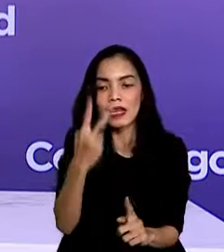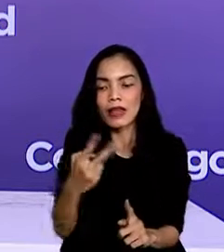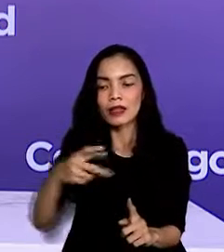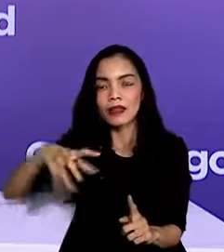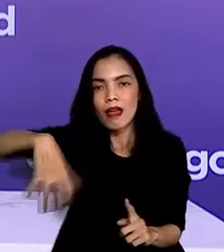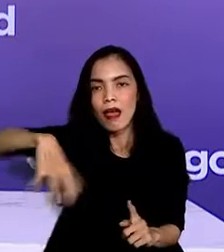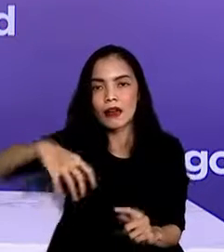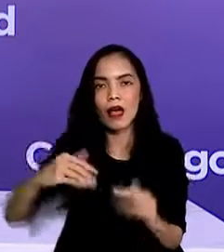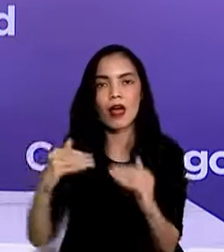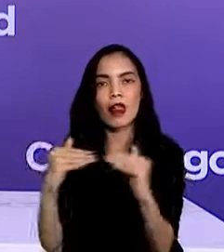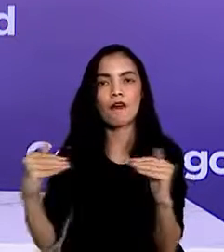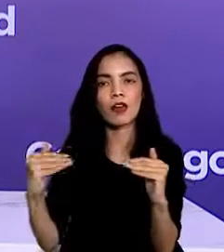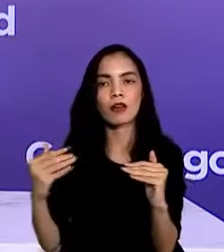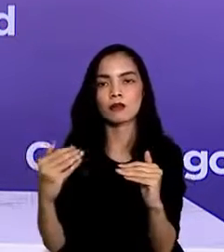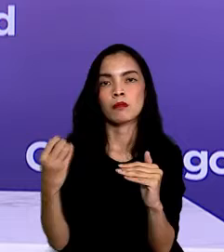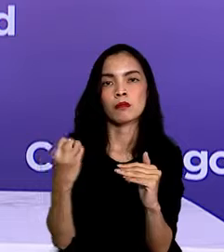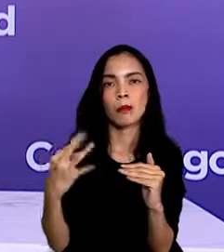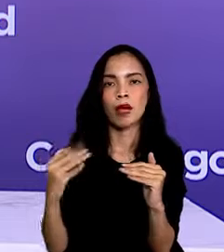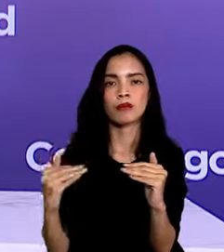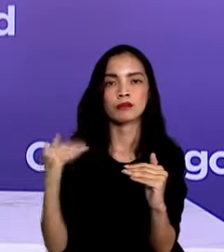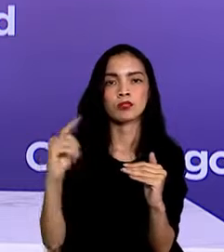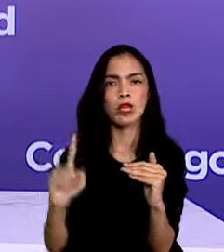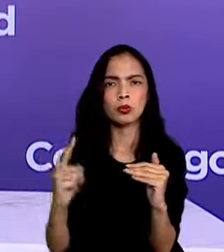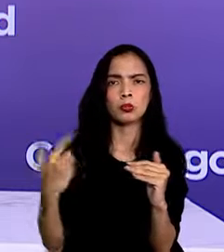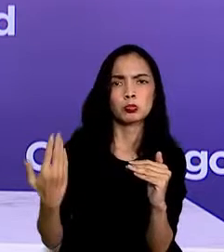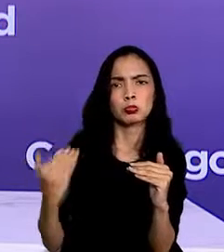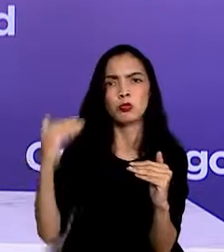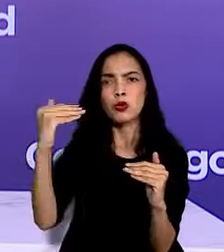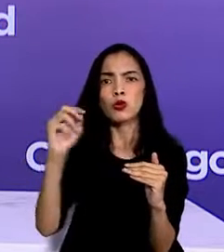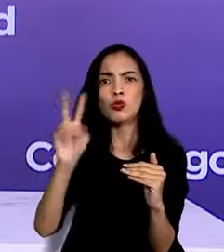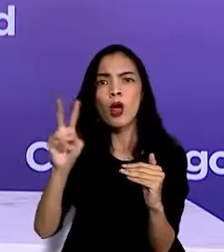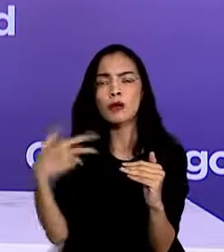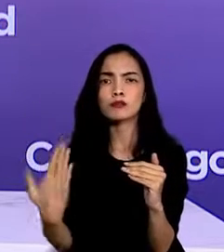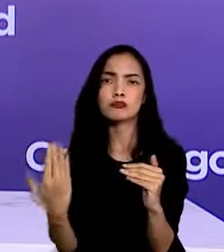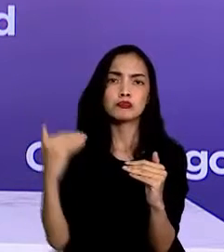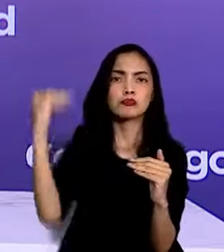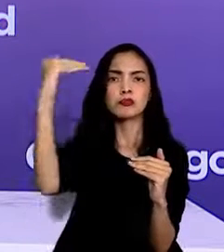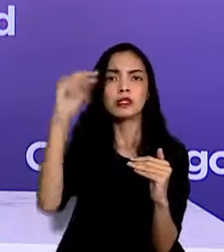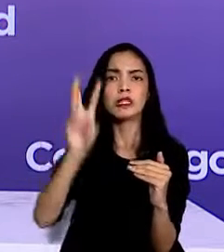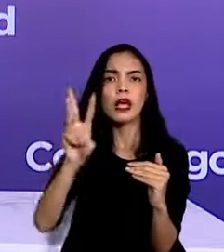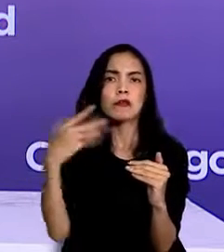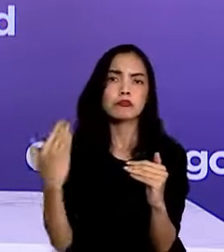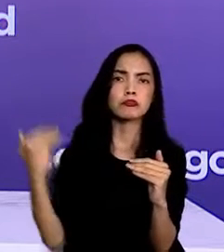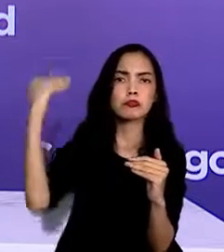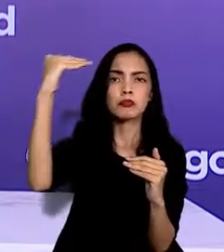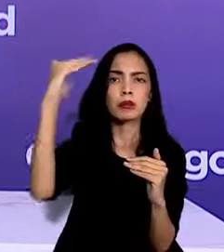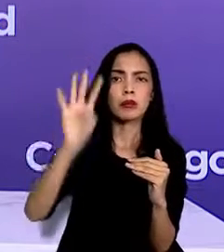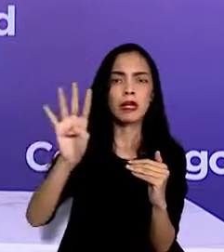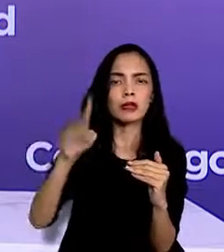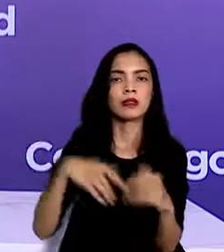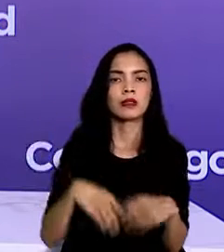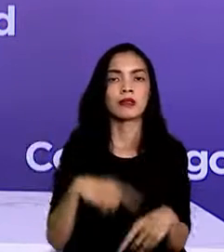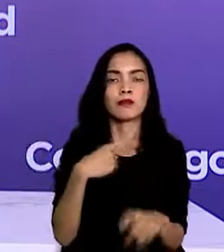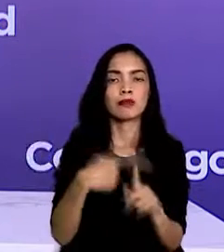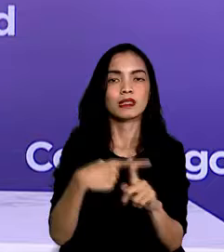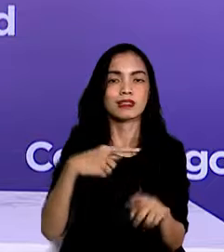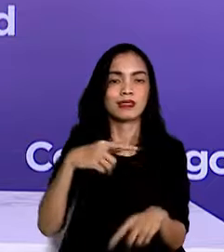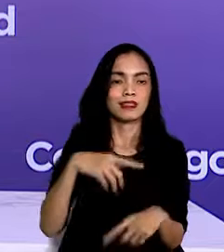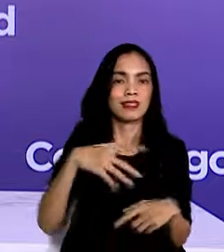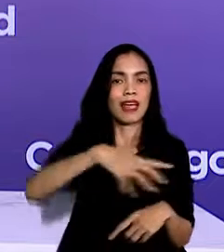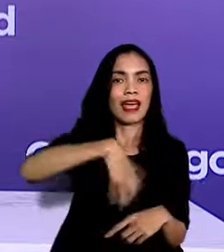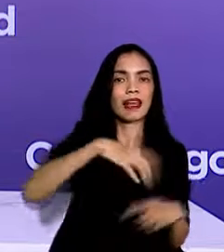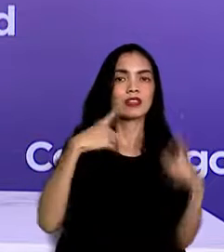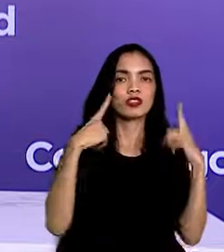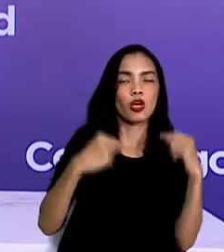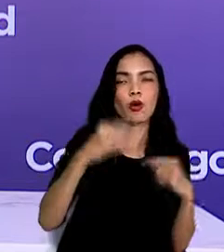Sebagai tambahan dilakukan penyesuaian dalam penetapan leveling di wilayah Pulau Jawa dan Bali dengan